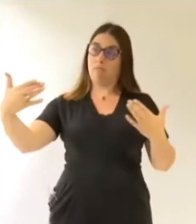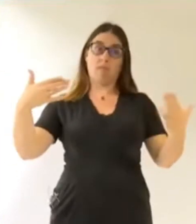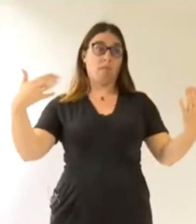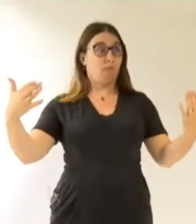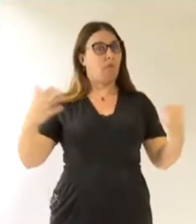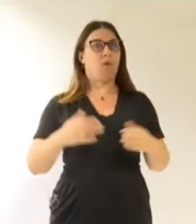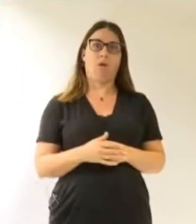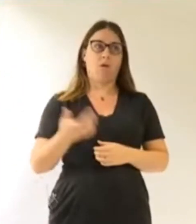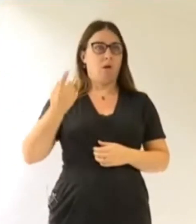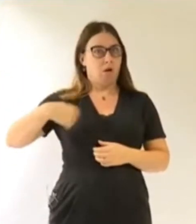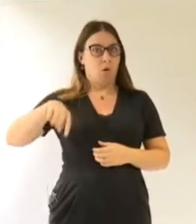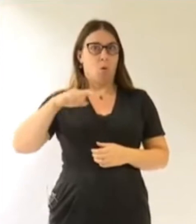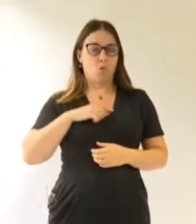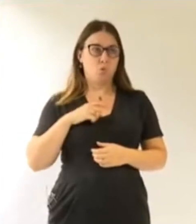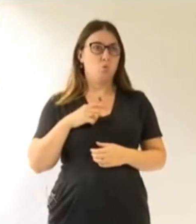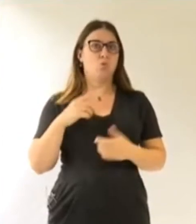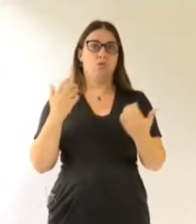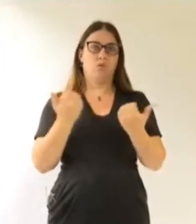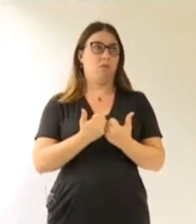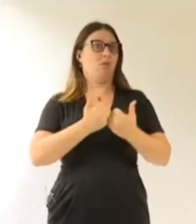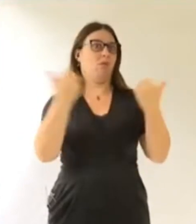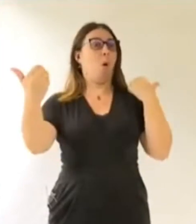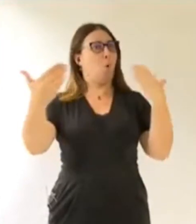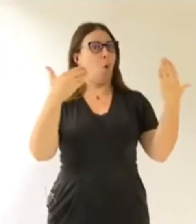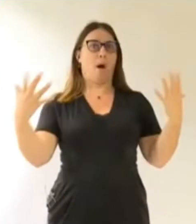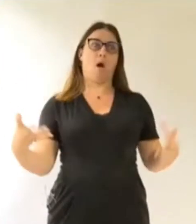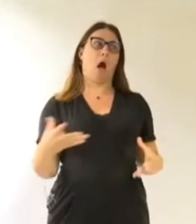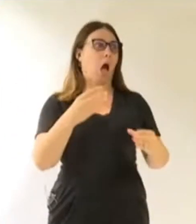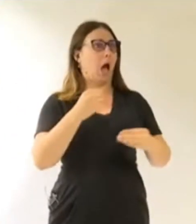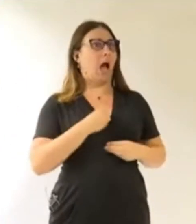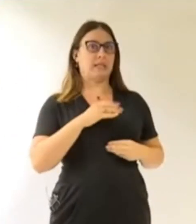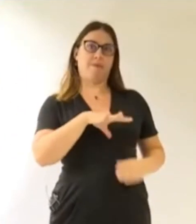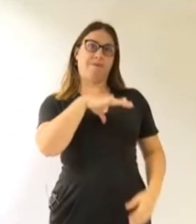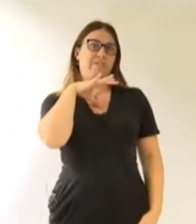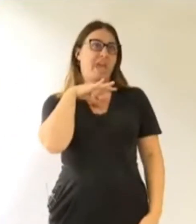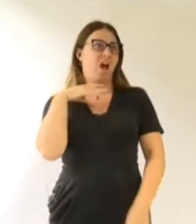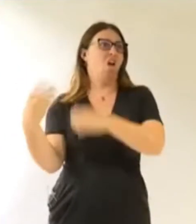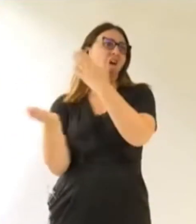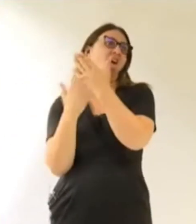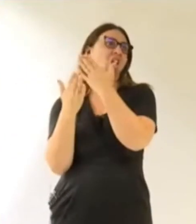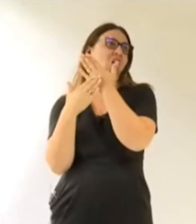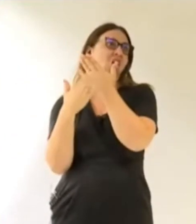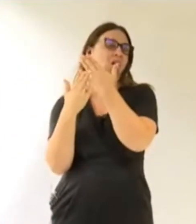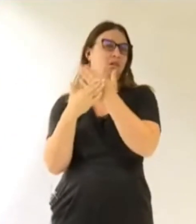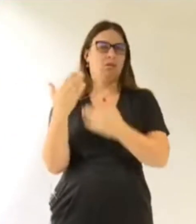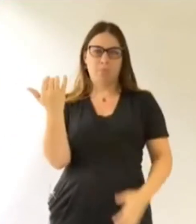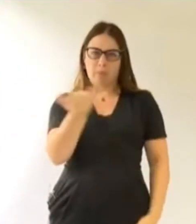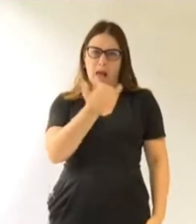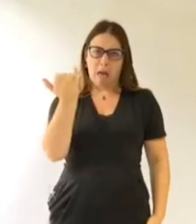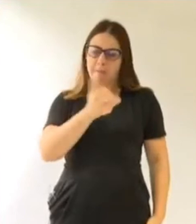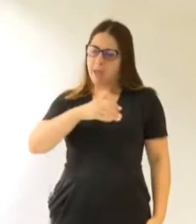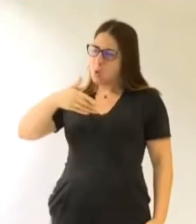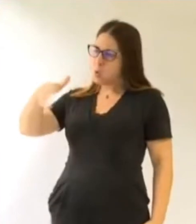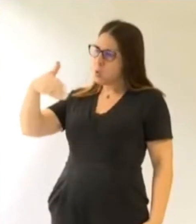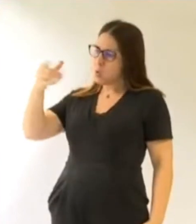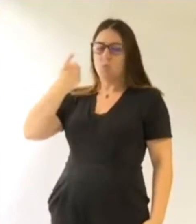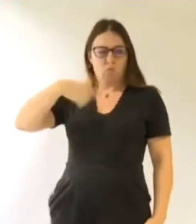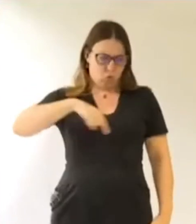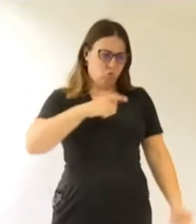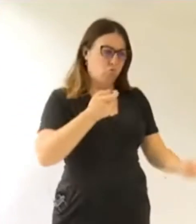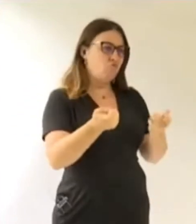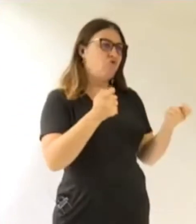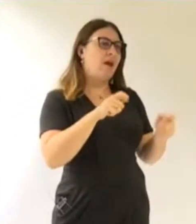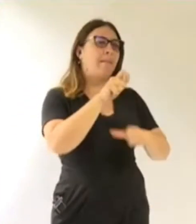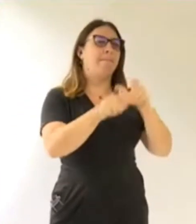supportons largement la comparaison et nous n'avons pas de leçons à recevoir sur la façon dont nous avons traité les